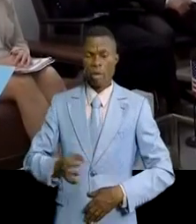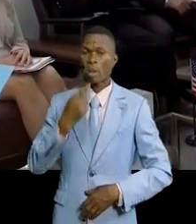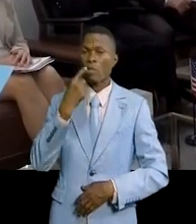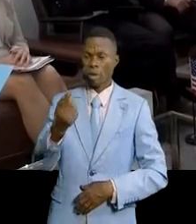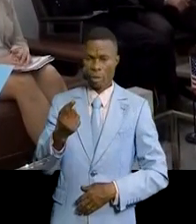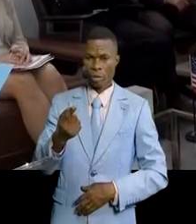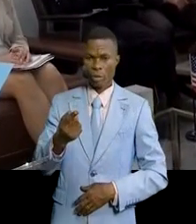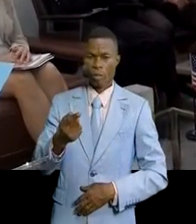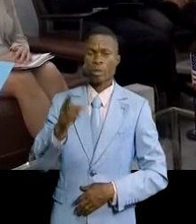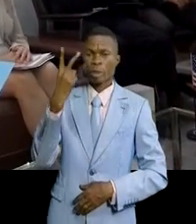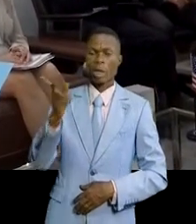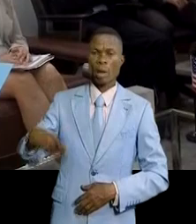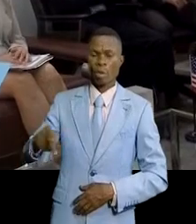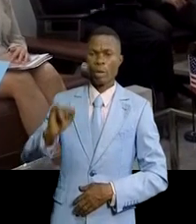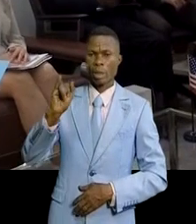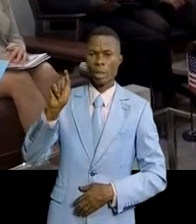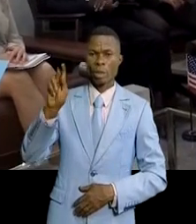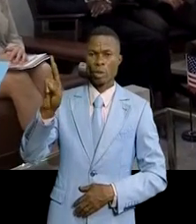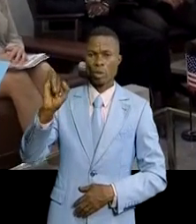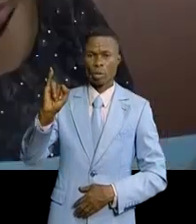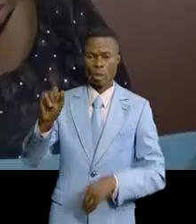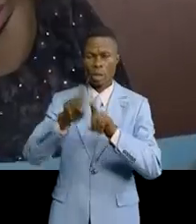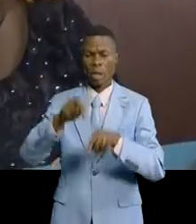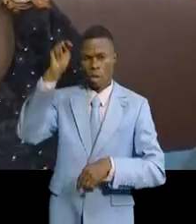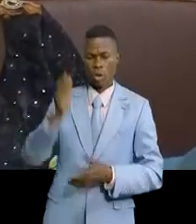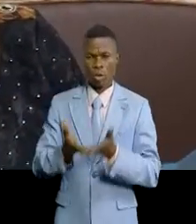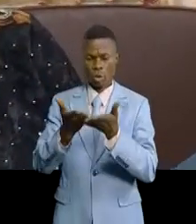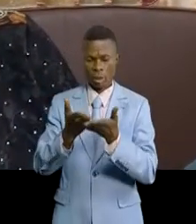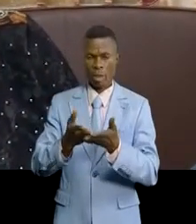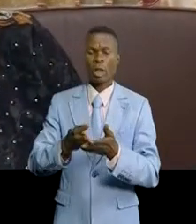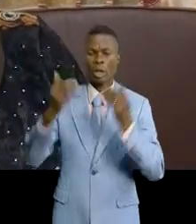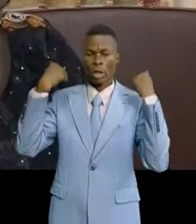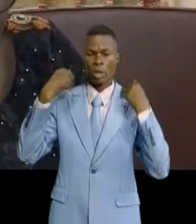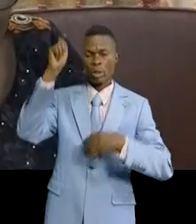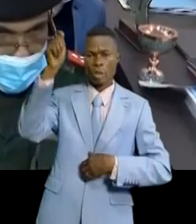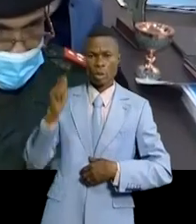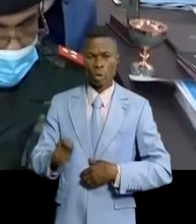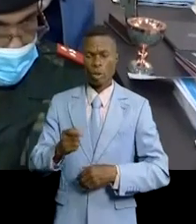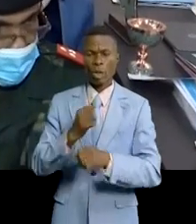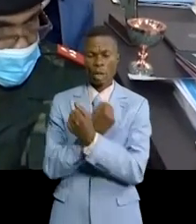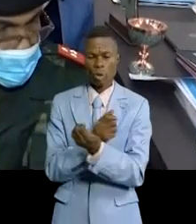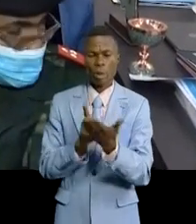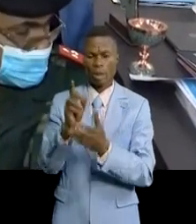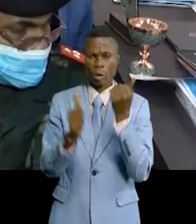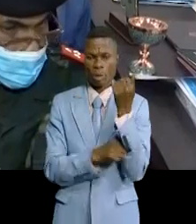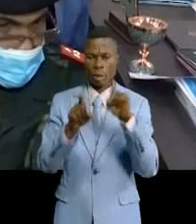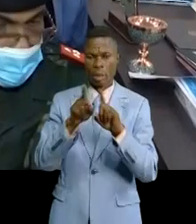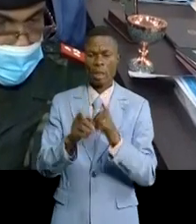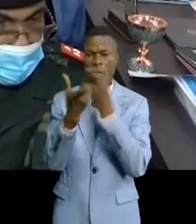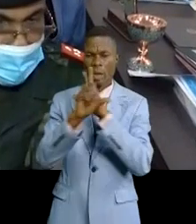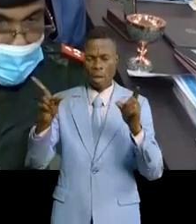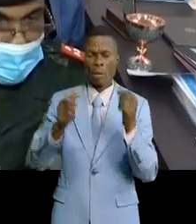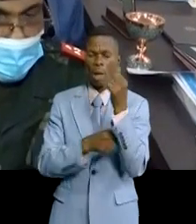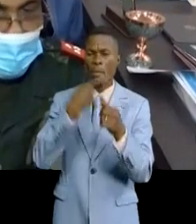dans les deux provinces d'Itoury et du Nord qui vouent les forces de sécurité respectent les droits humains ainsi que la liberté d